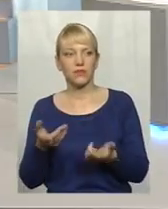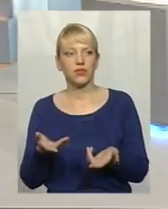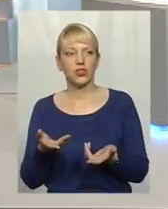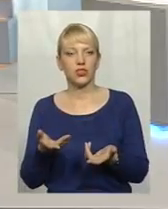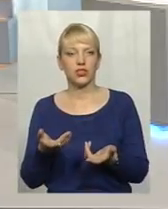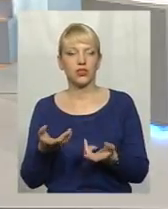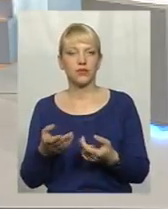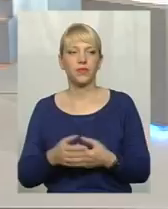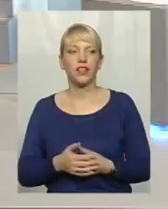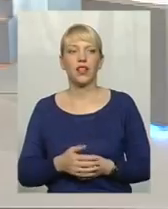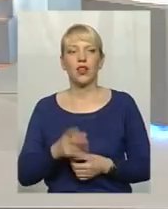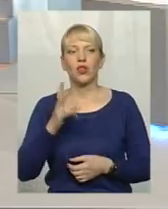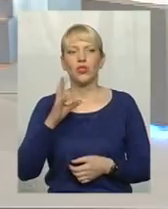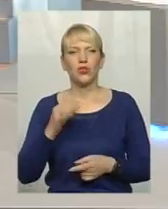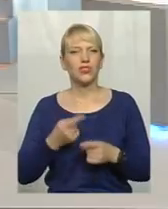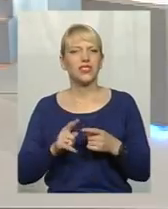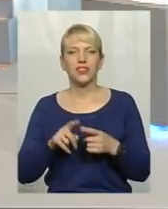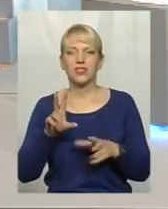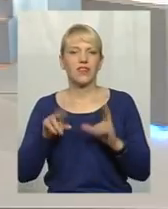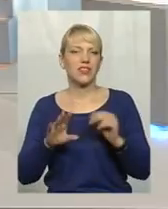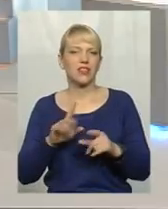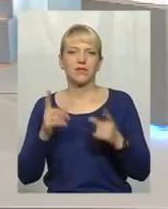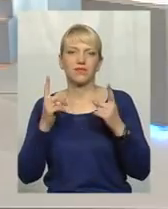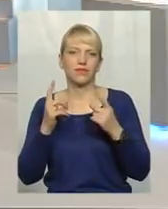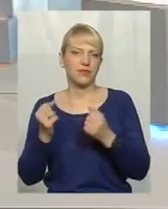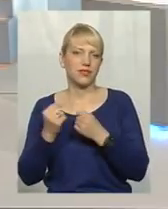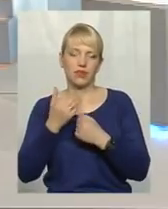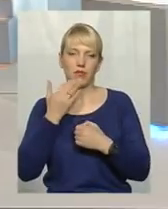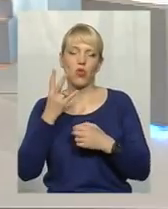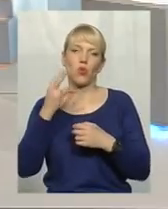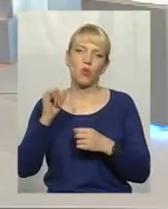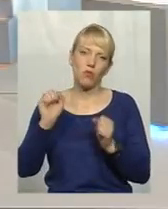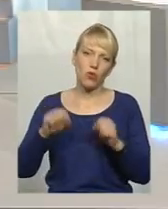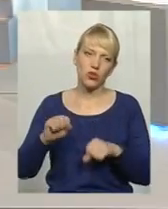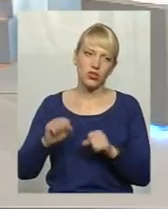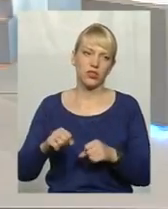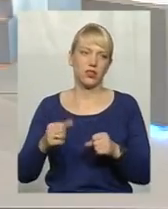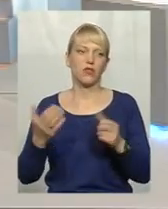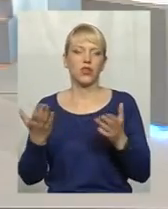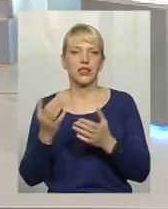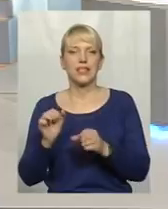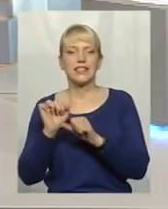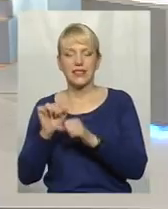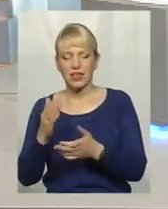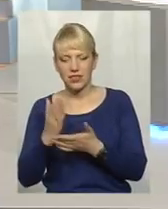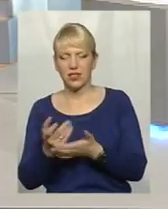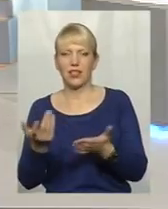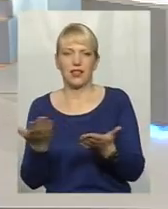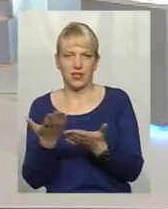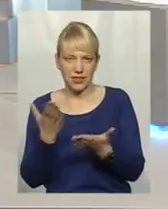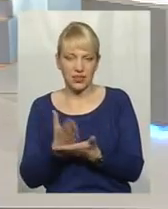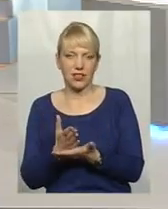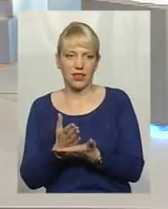Ну, ви знаєте, вона не є панацею. Маска не є. Ну, можливо, якийсь там захист, звичайно, якийсь є.